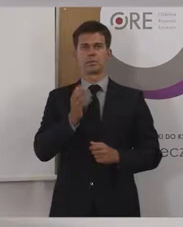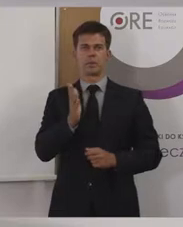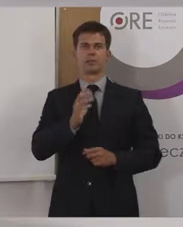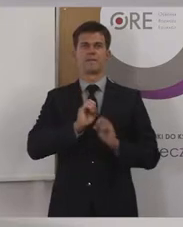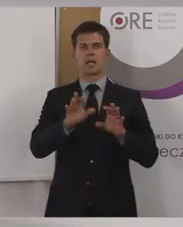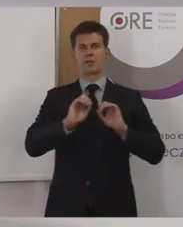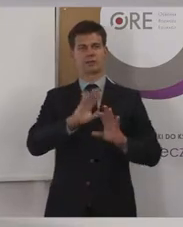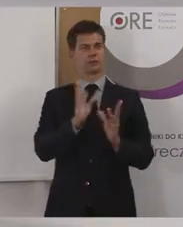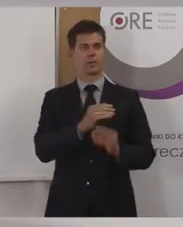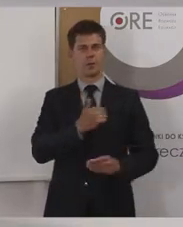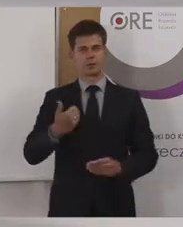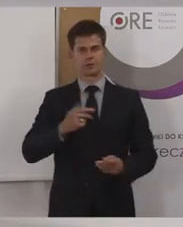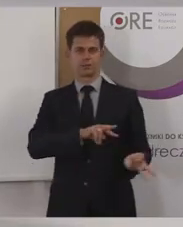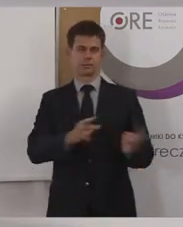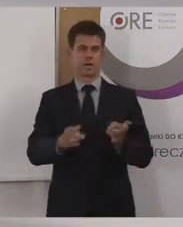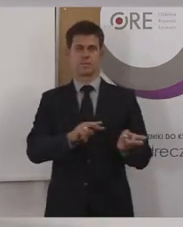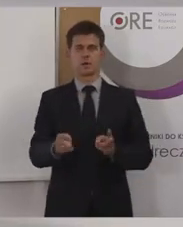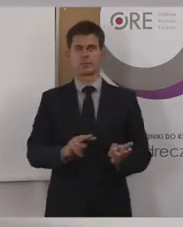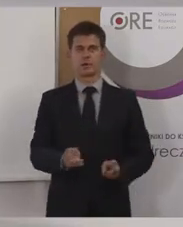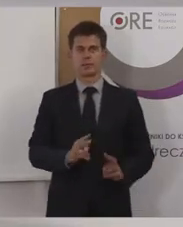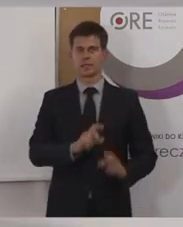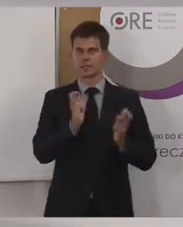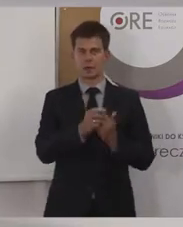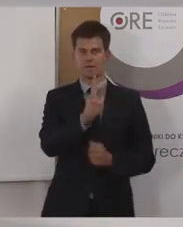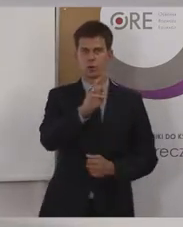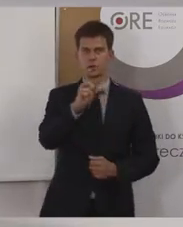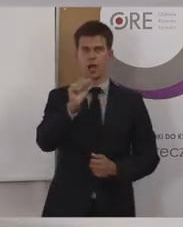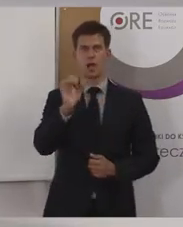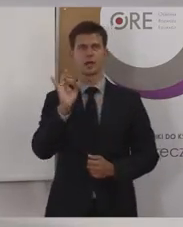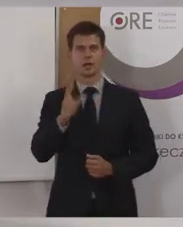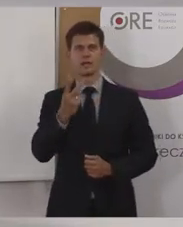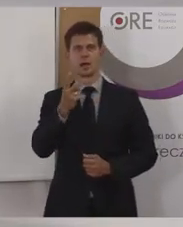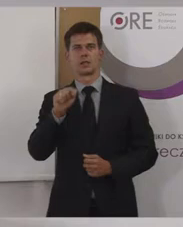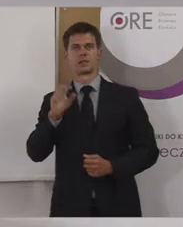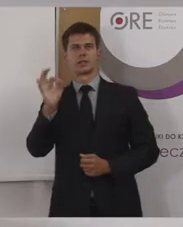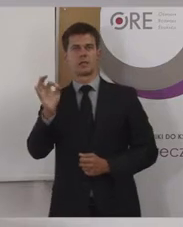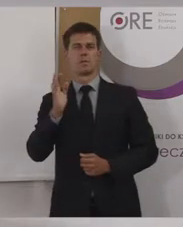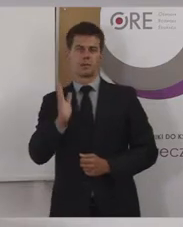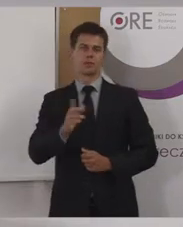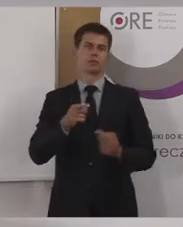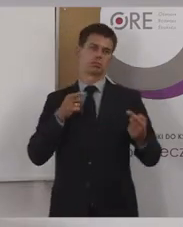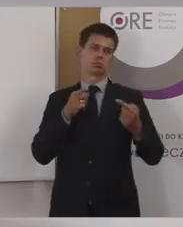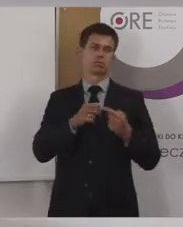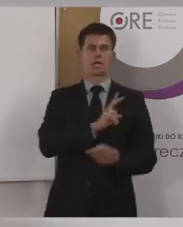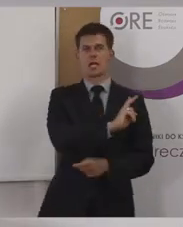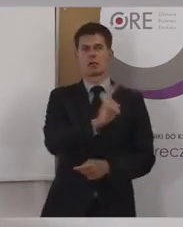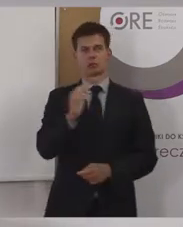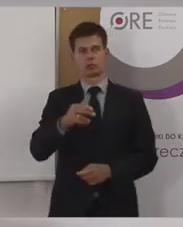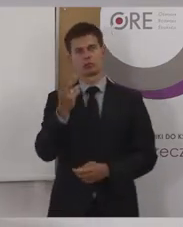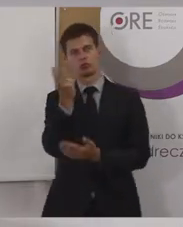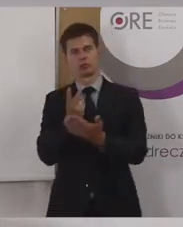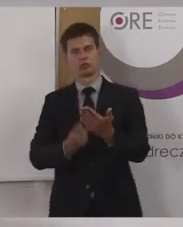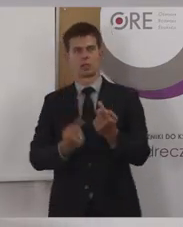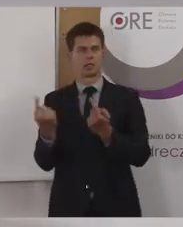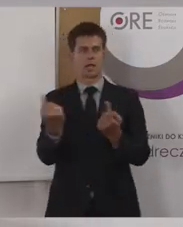lada chwila zostanie to polskie tłumaczenie WCAG 2.0 ukończone i zatwierdzone.